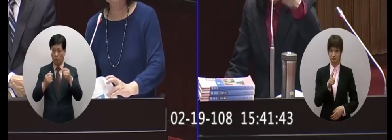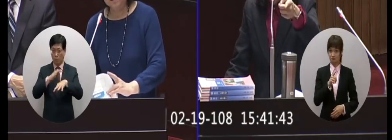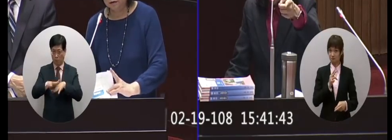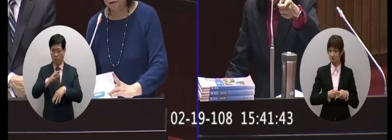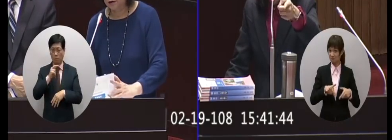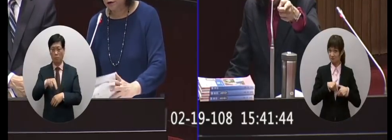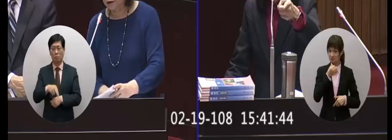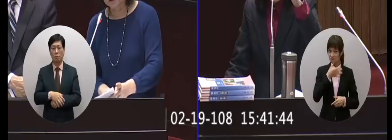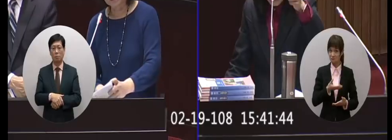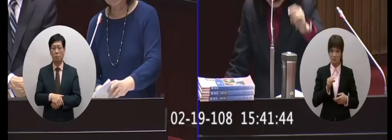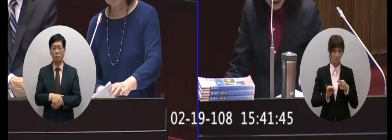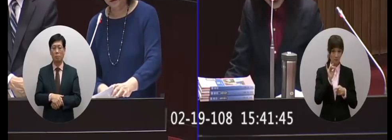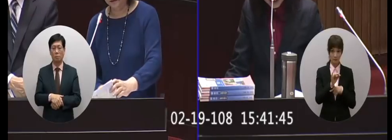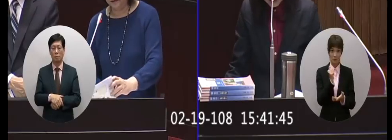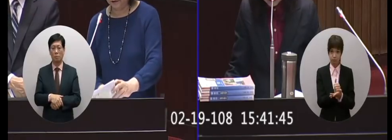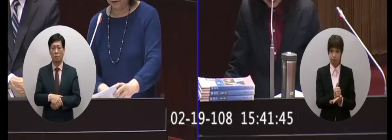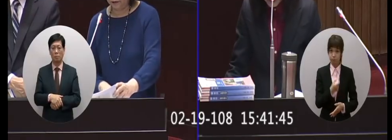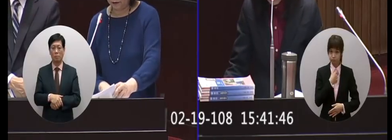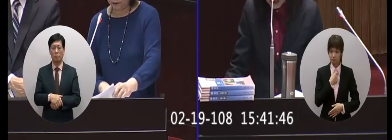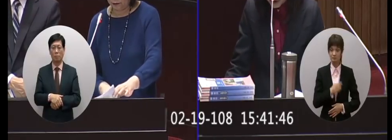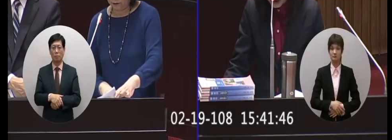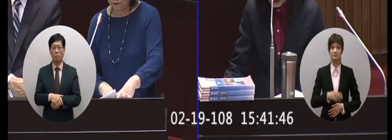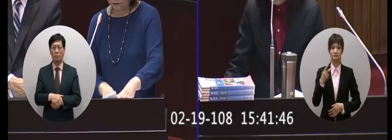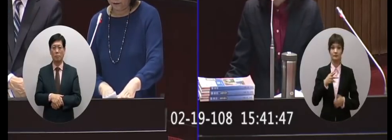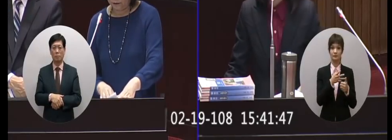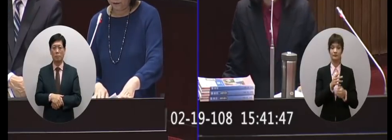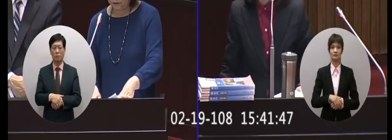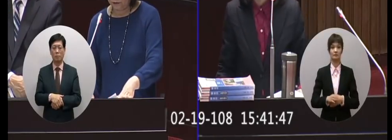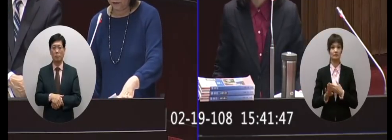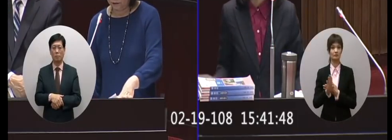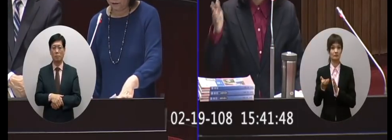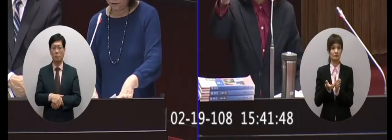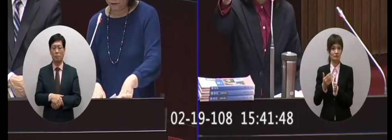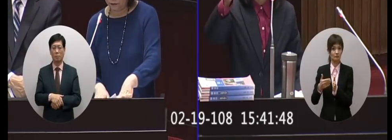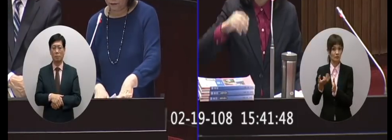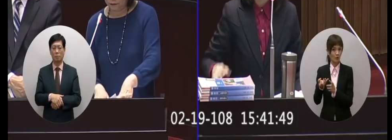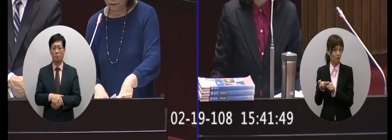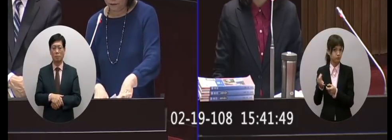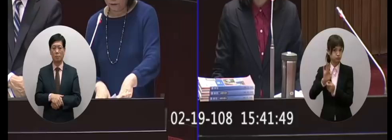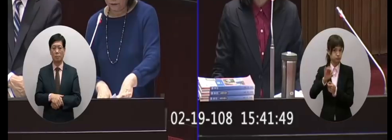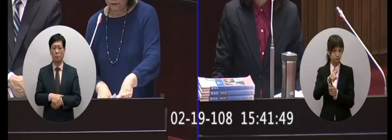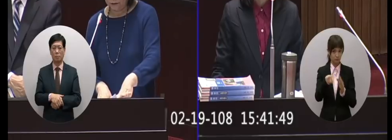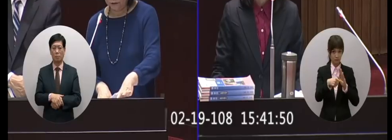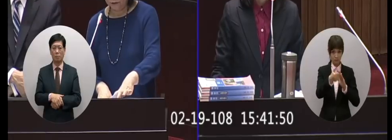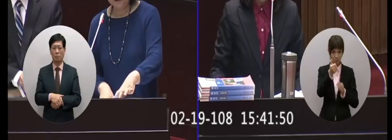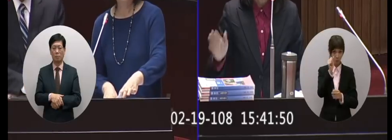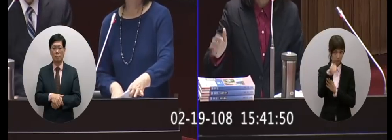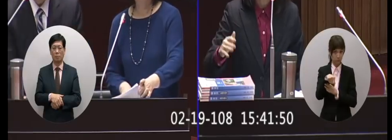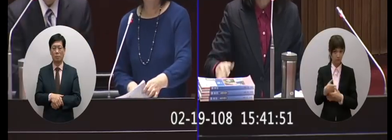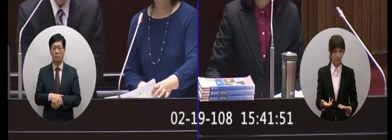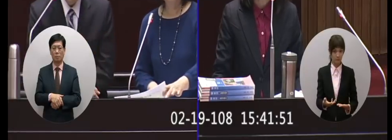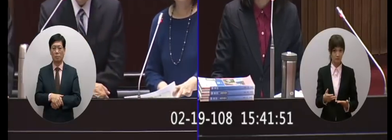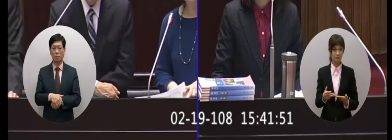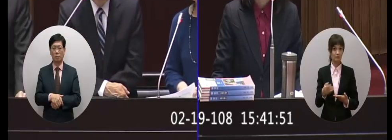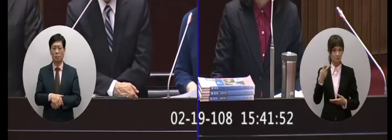所有都要做到那再問一個因為有提到需要額外的預算所以請問院長你同意嗎要